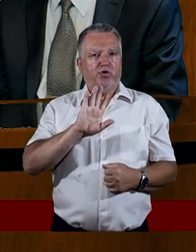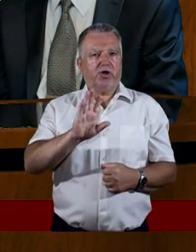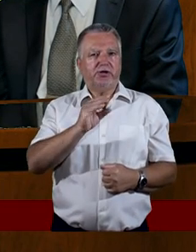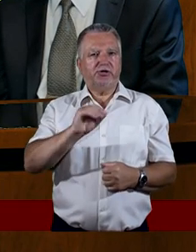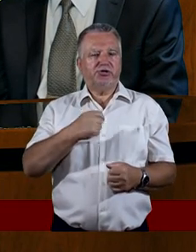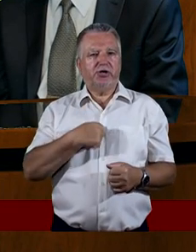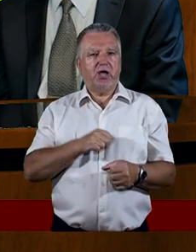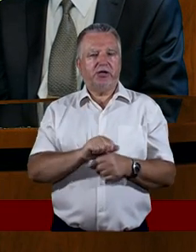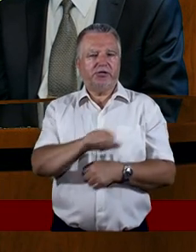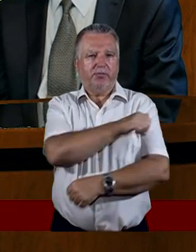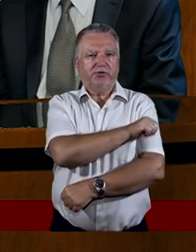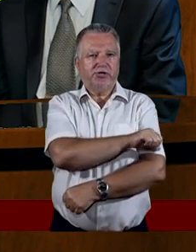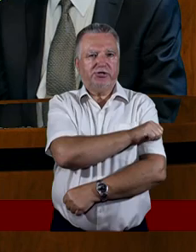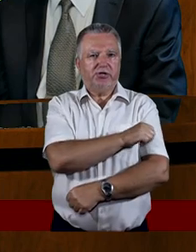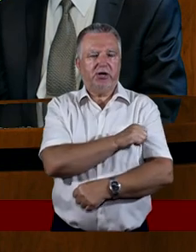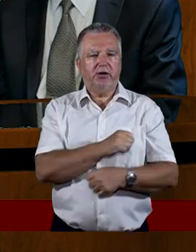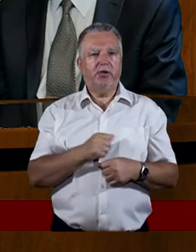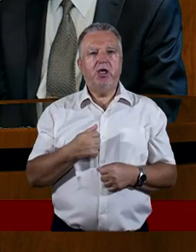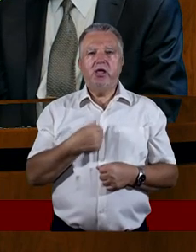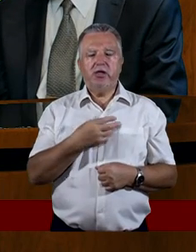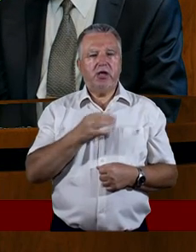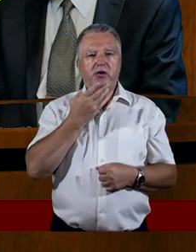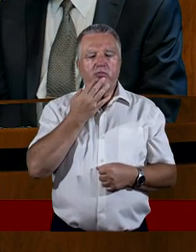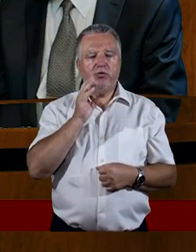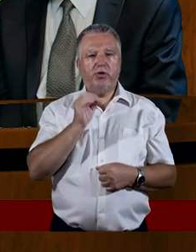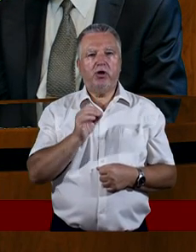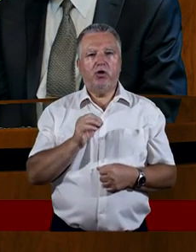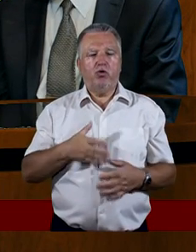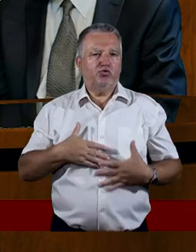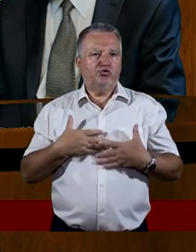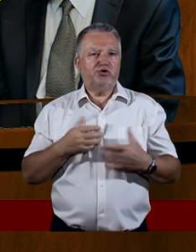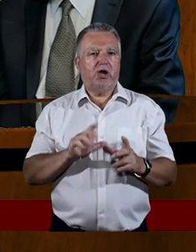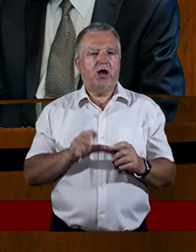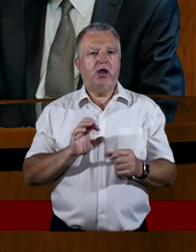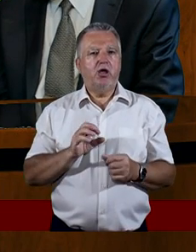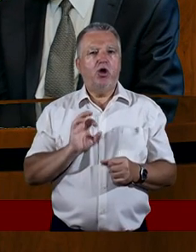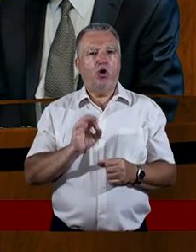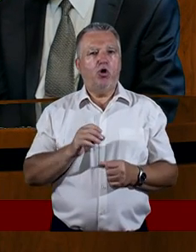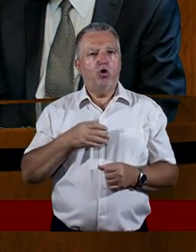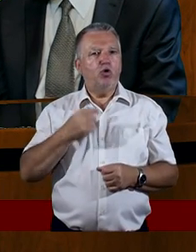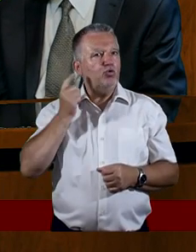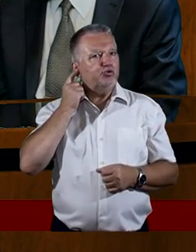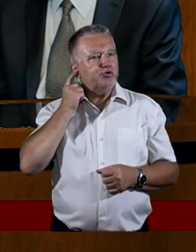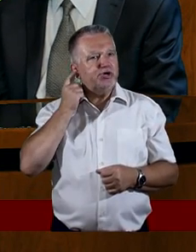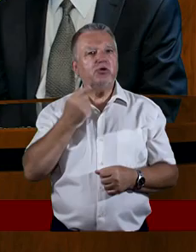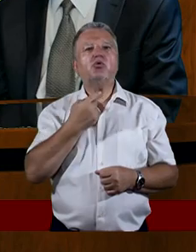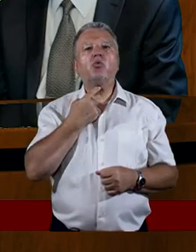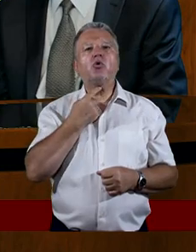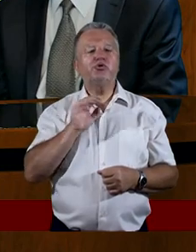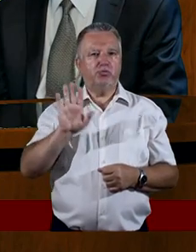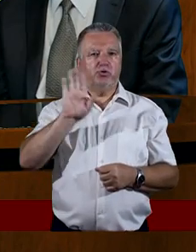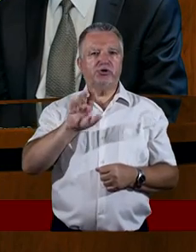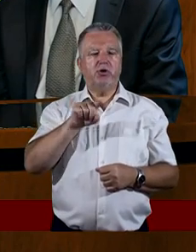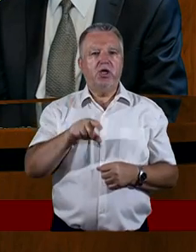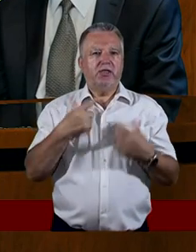No nie, mi nie o to konkretnie chodziło. Ja nie mówiłam o uczuciach, tylko o usłyszeniu głosu Bożego, że ta osoba pojawiła się w